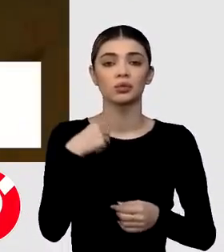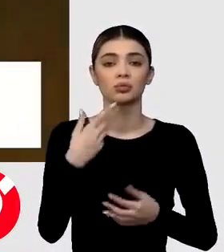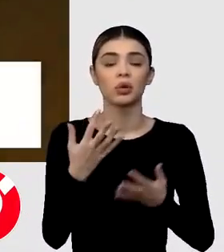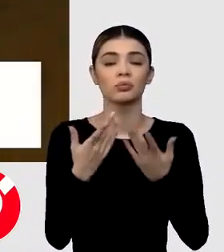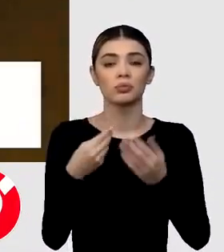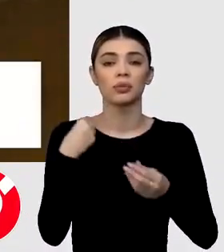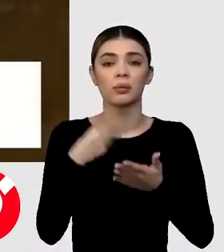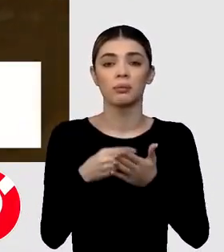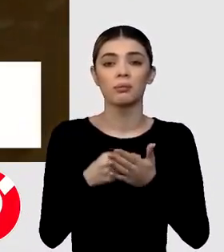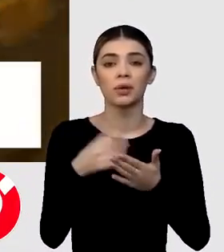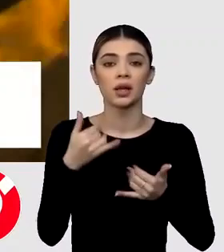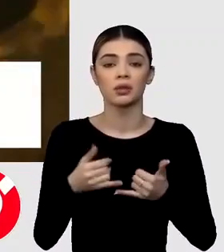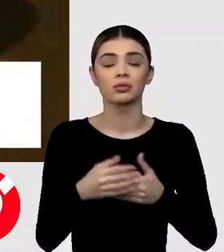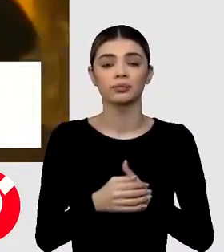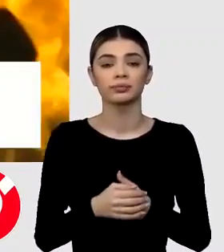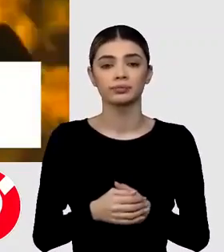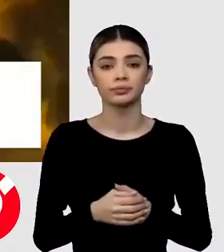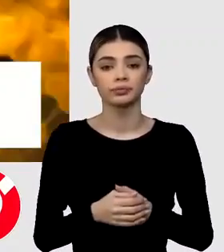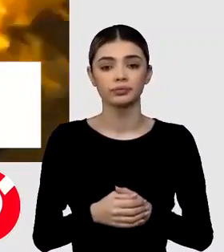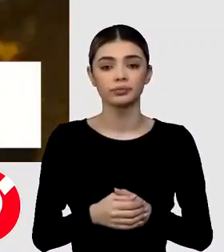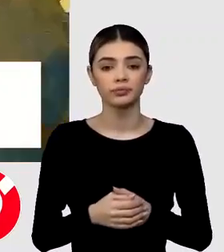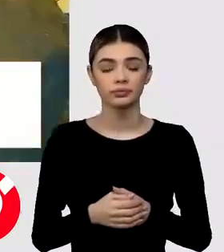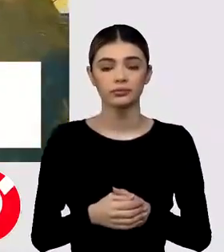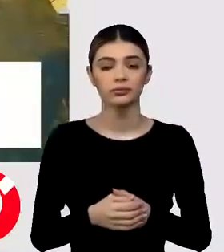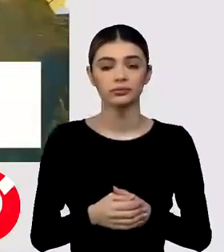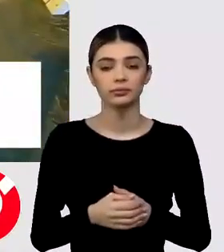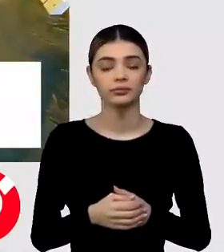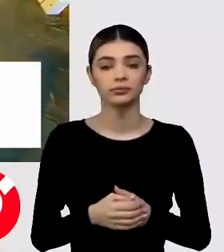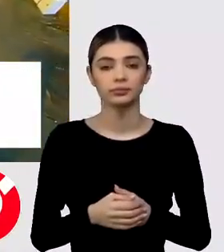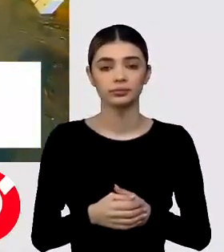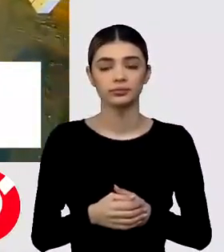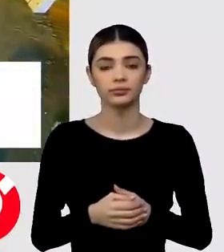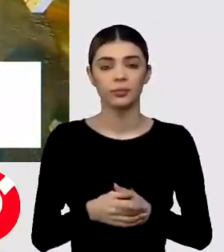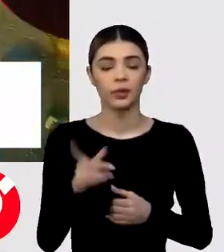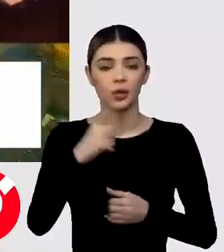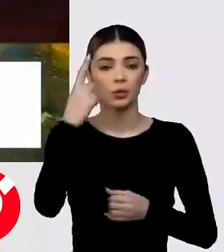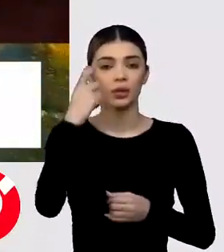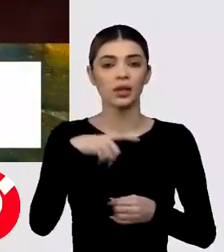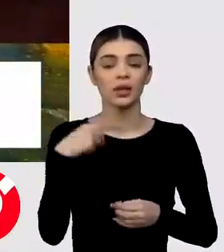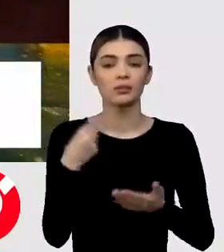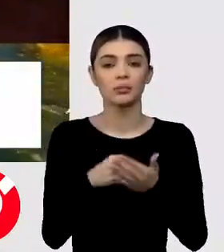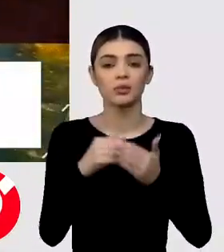prețul, dar nu există niciun motiv pentru care ar fi sub prețul pieței.